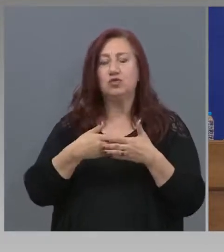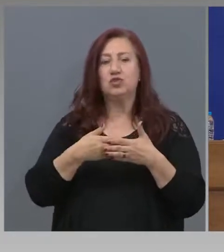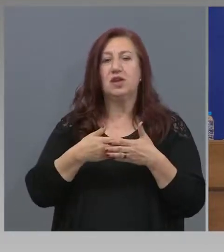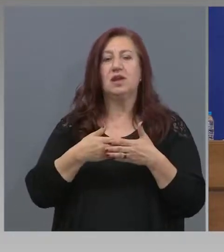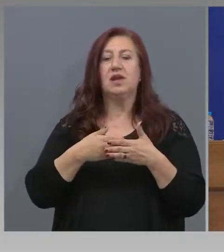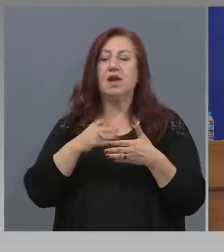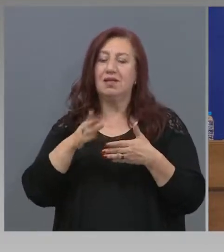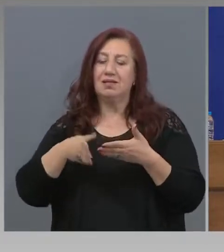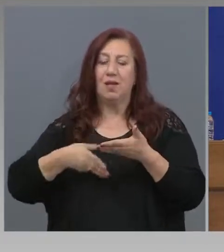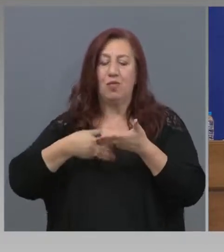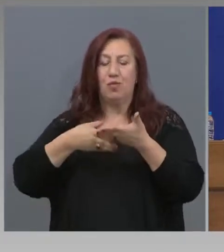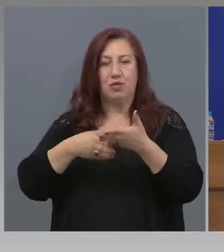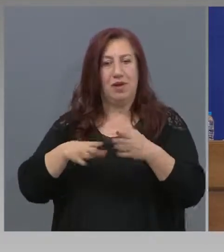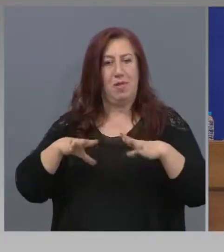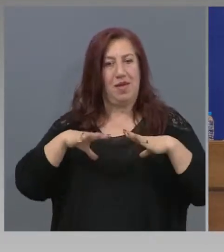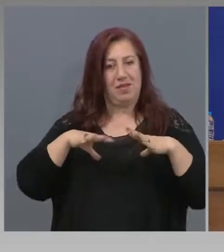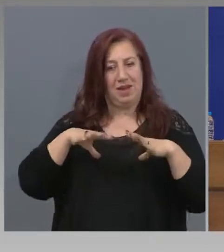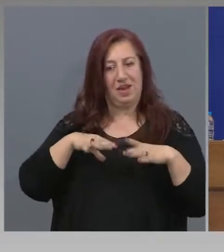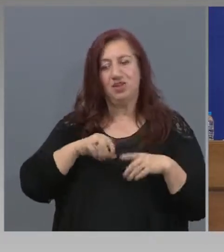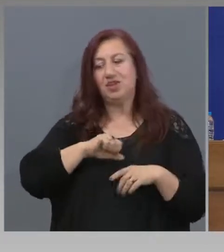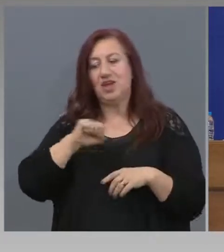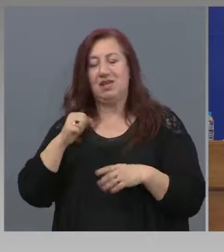подкрепа на гражданите и на економиката.